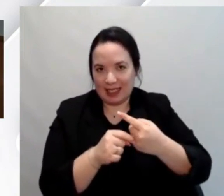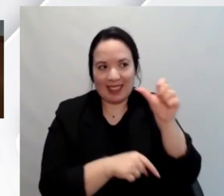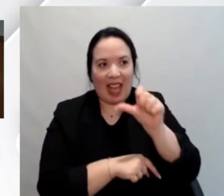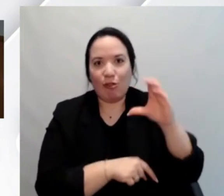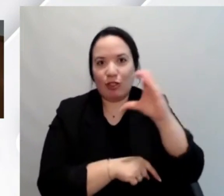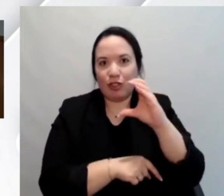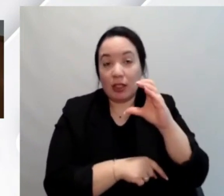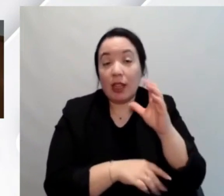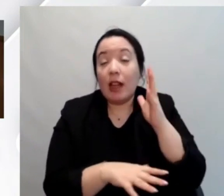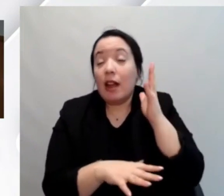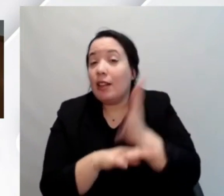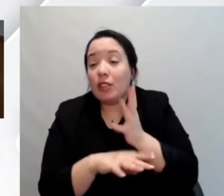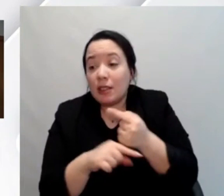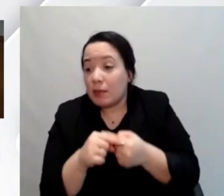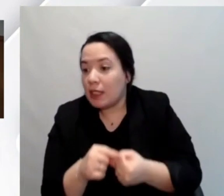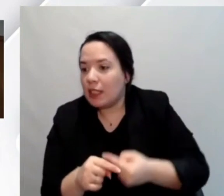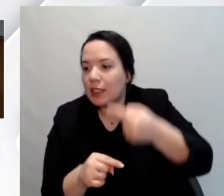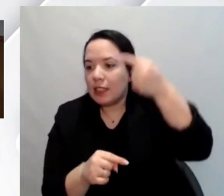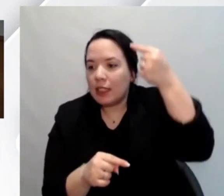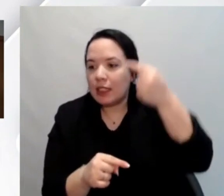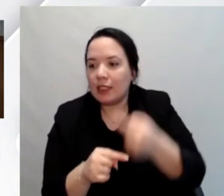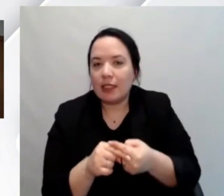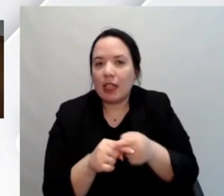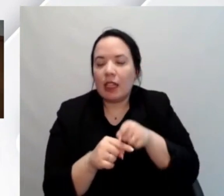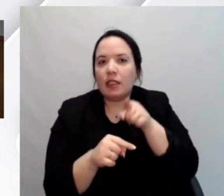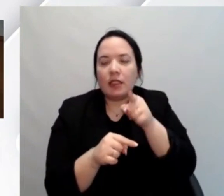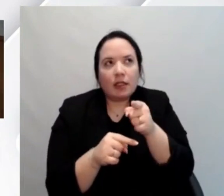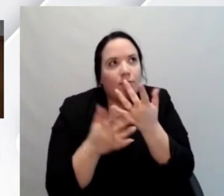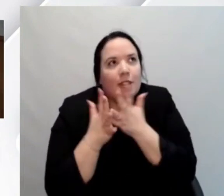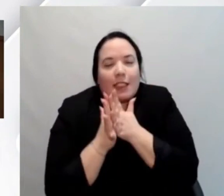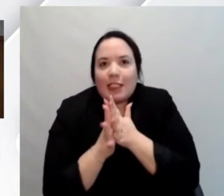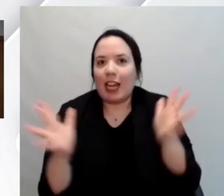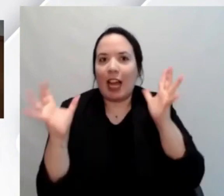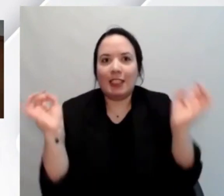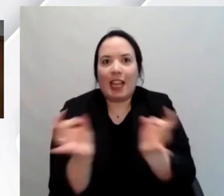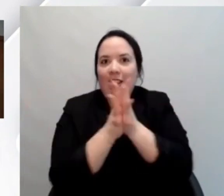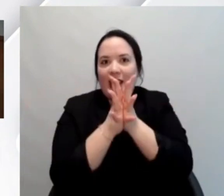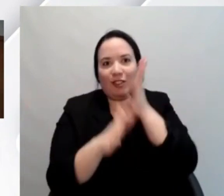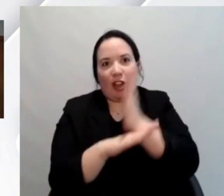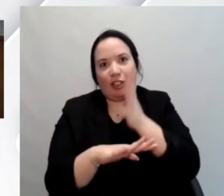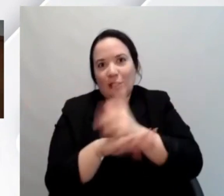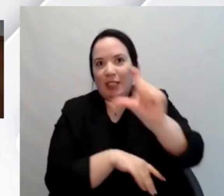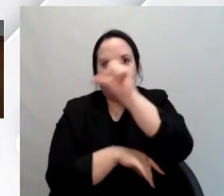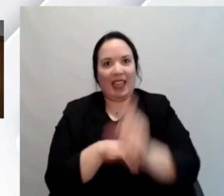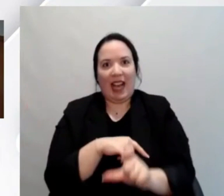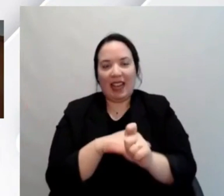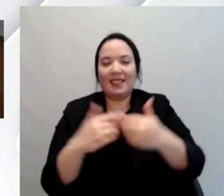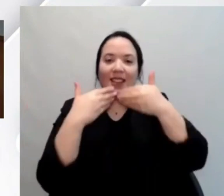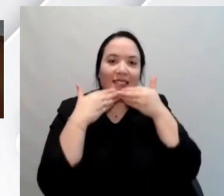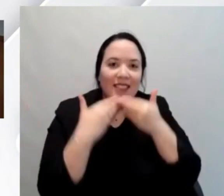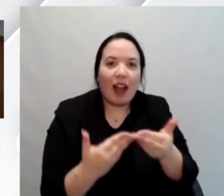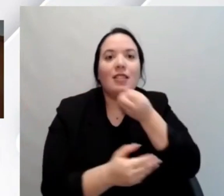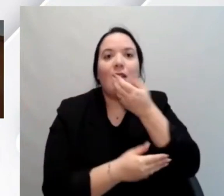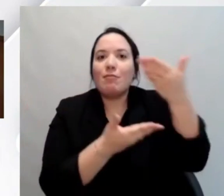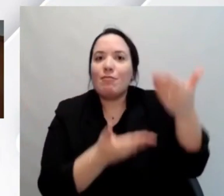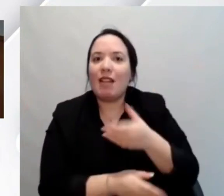più grande evento che abbiamo in Italia dedicato al tema dell'accessibilità benvenuto Sauro grazie anche per il supporto